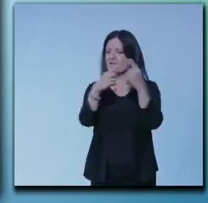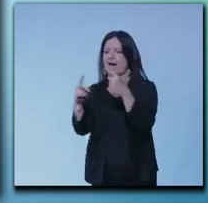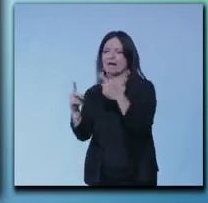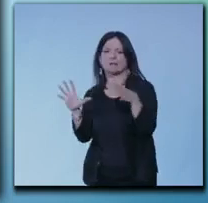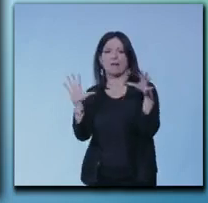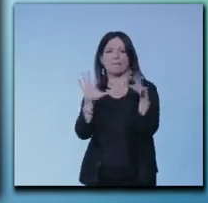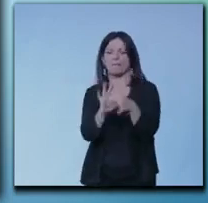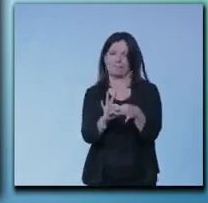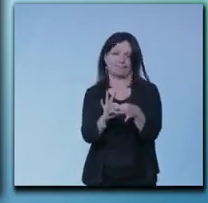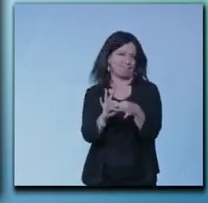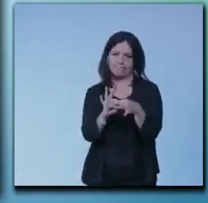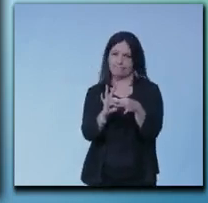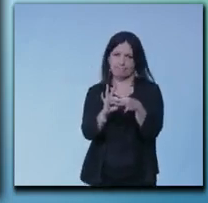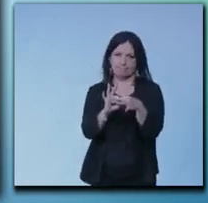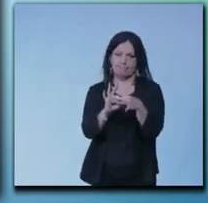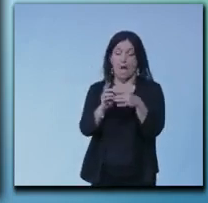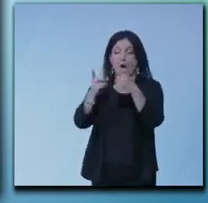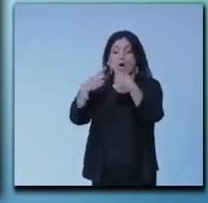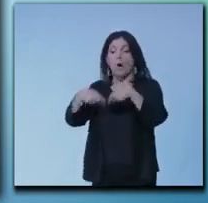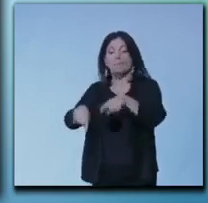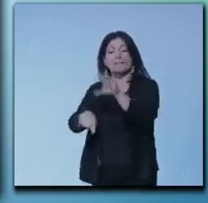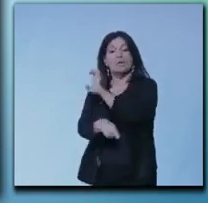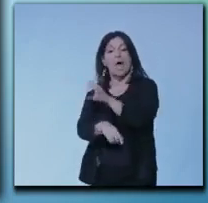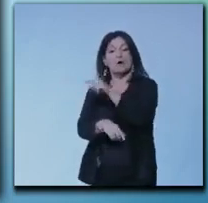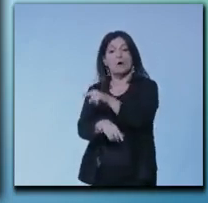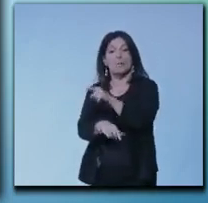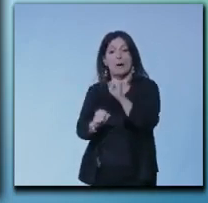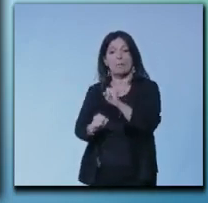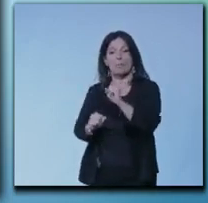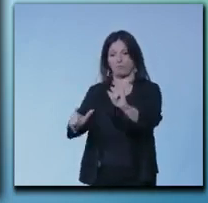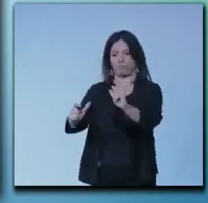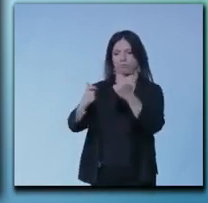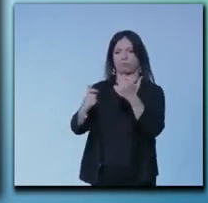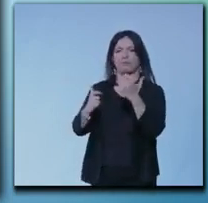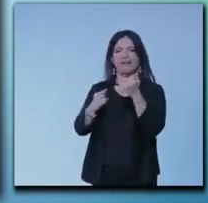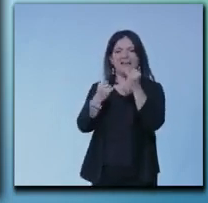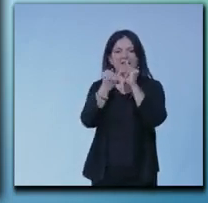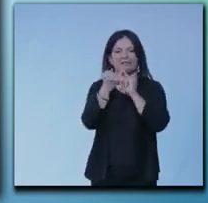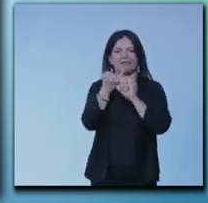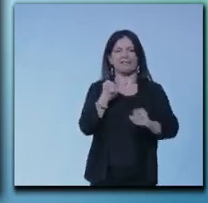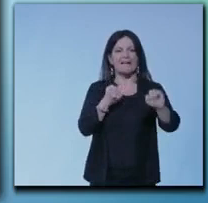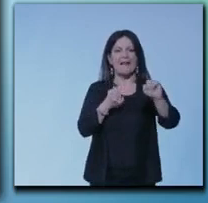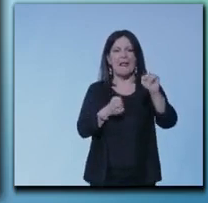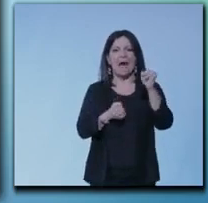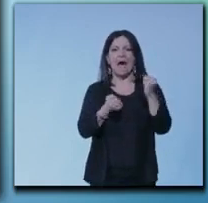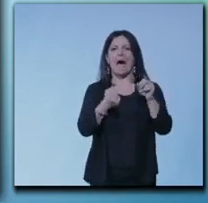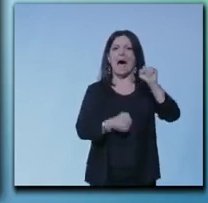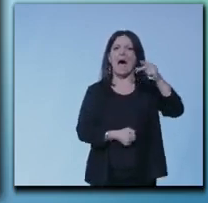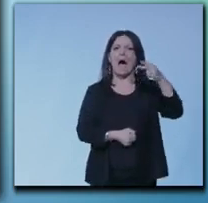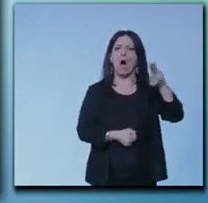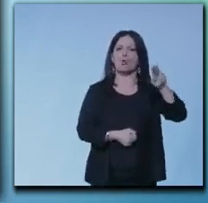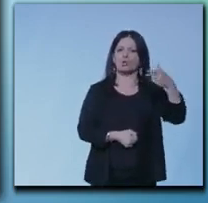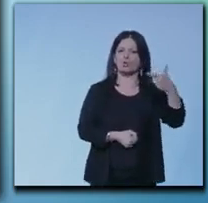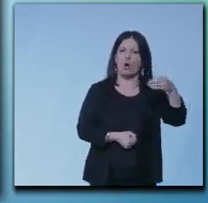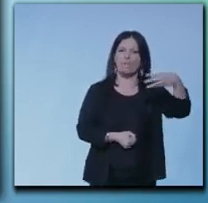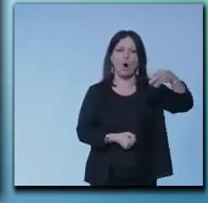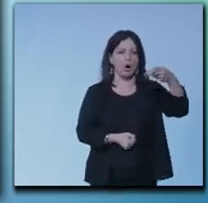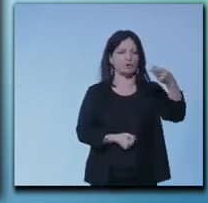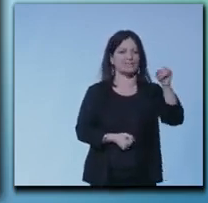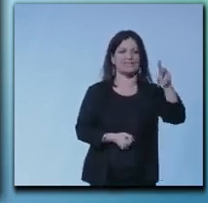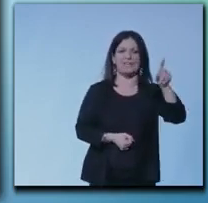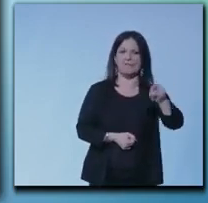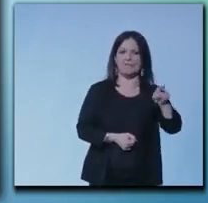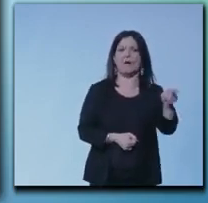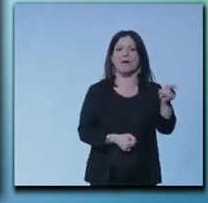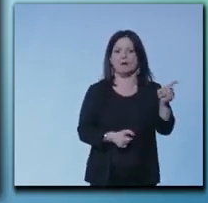schizofrenia la Commissione europea non può imporre alla filiera dell'automotive ad esempio la produzione di